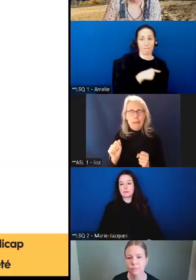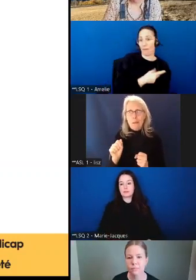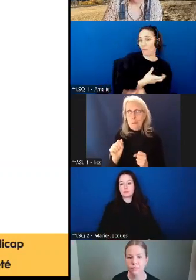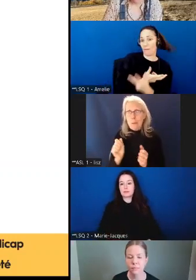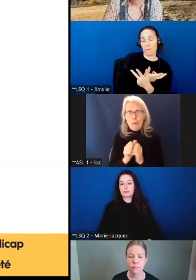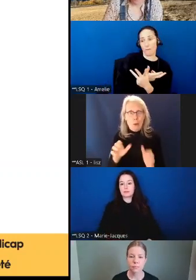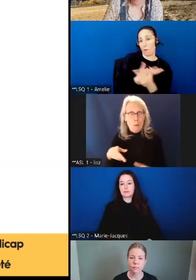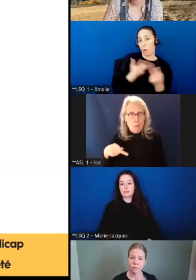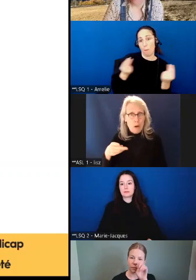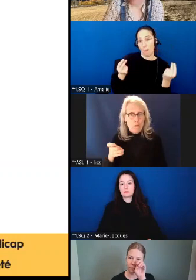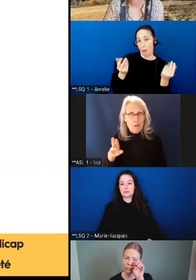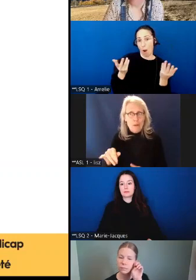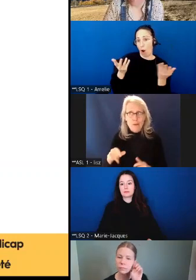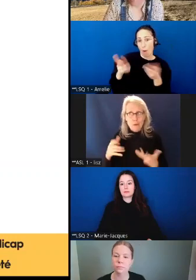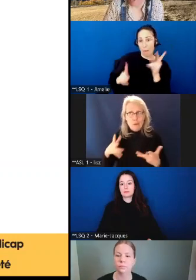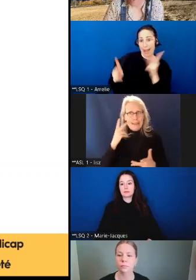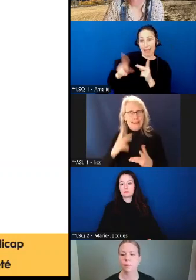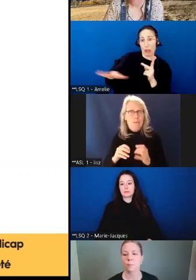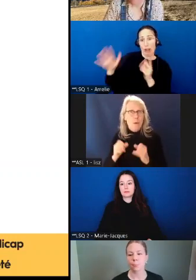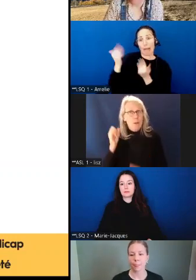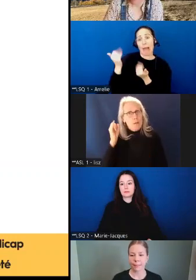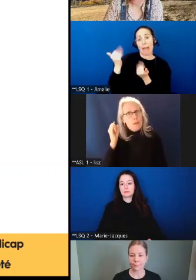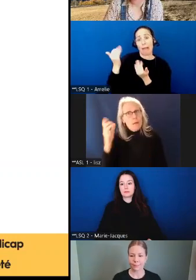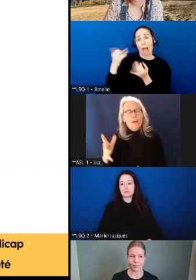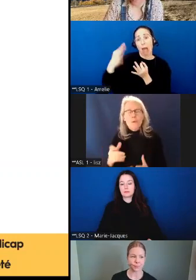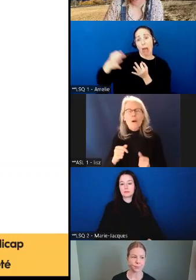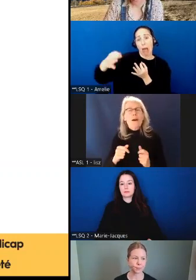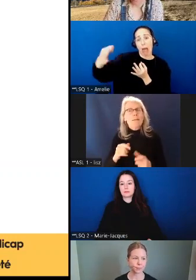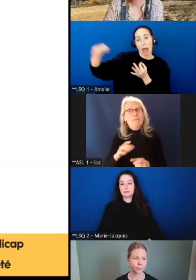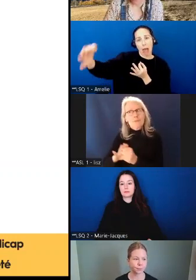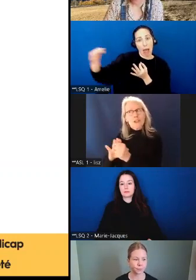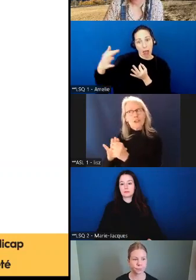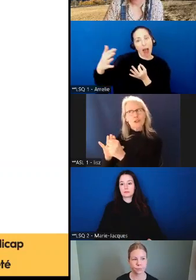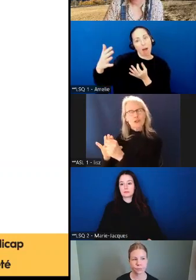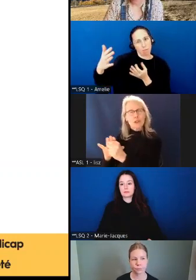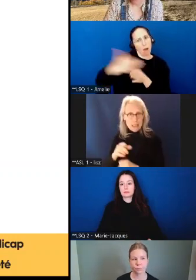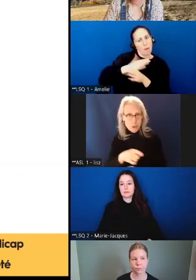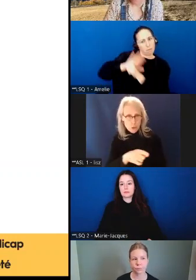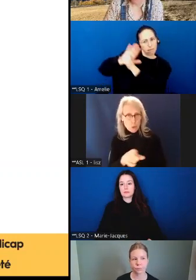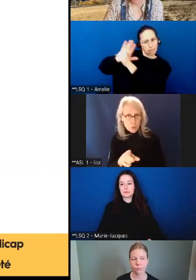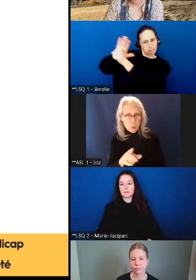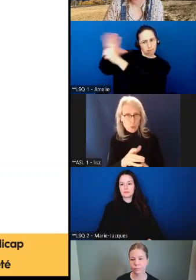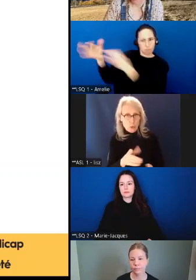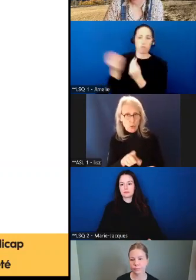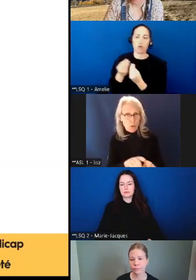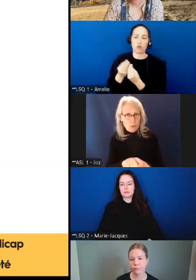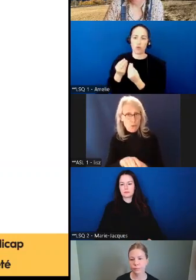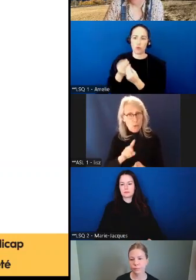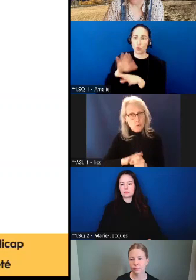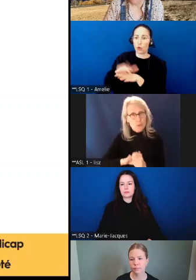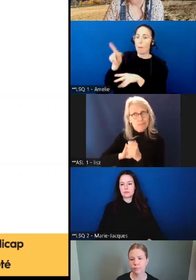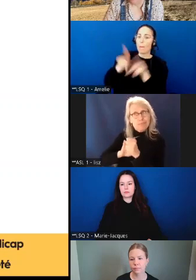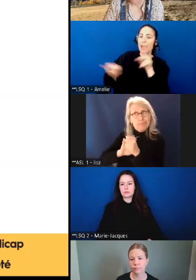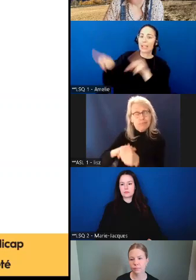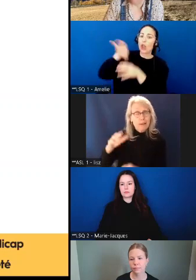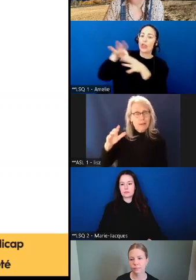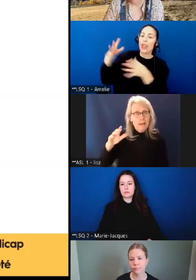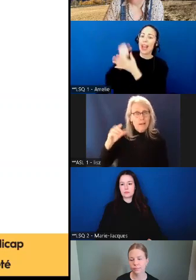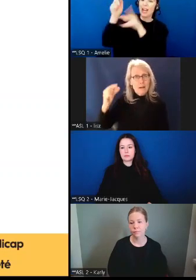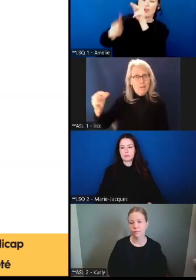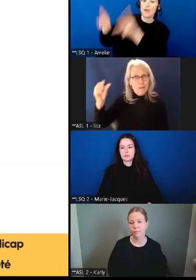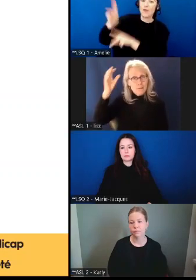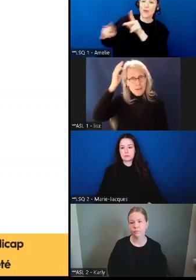que les gens aient à attendre. Et donc, nous mettons beaucoup de pression sur les élus. et nous